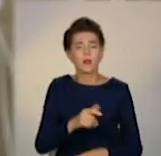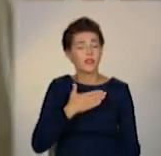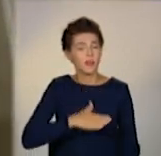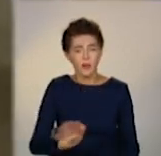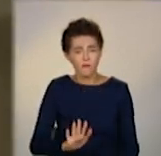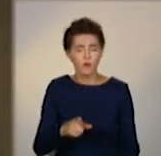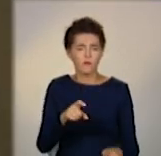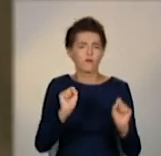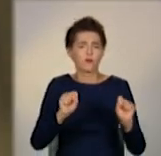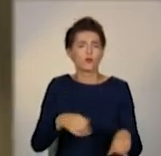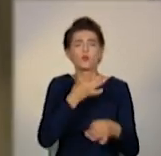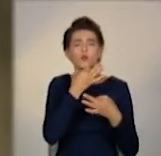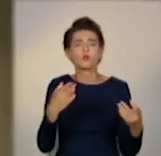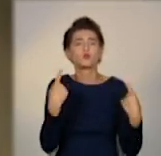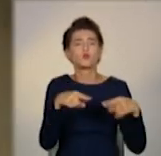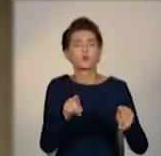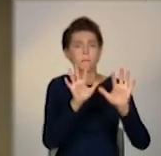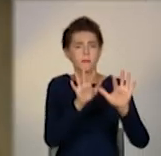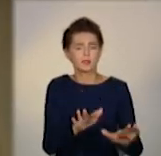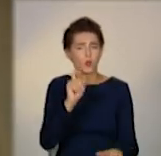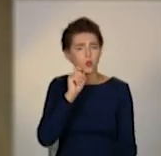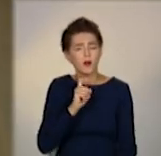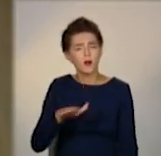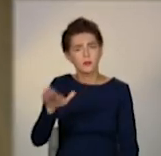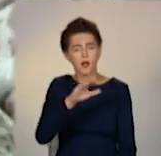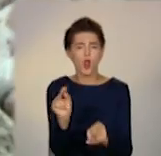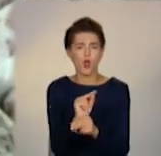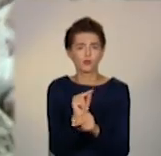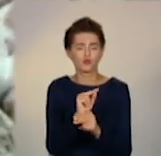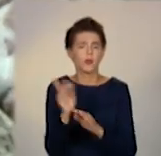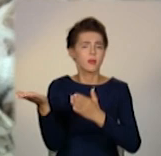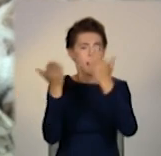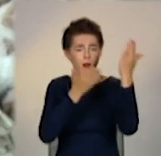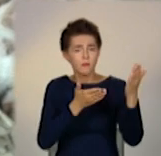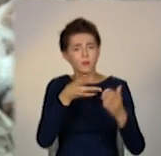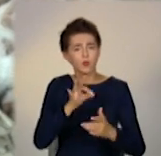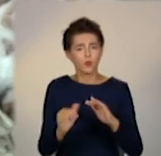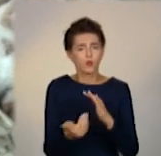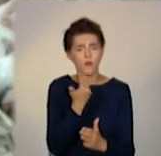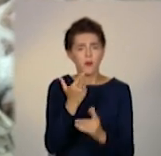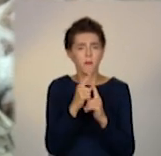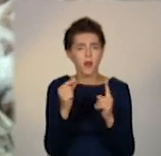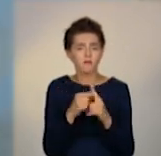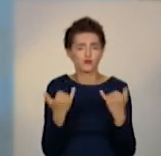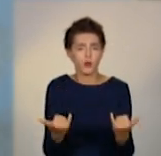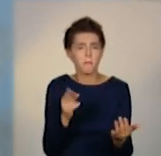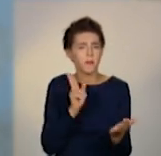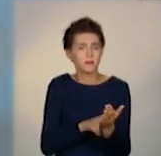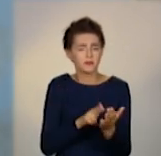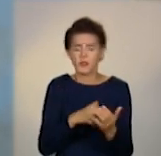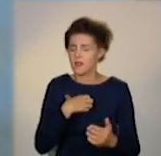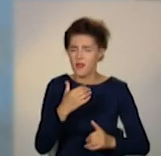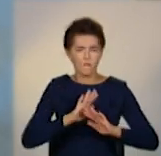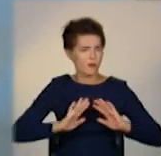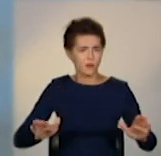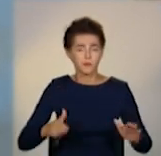можуть поїхати у будь-яке інше місто України і лікуватися там. Бо за новими правилами прописка не має значення. І можна